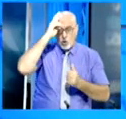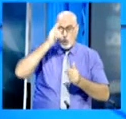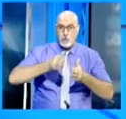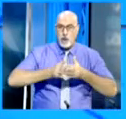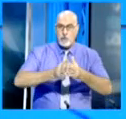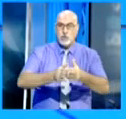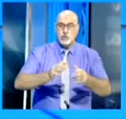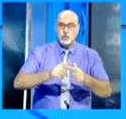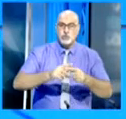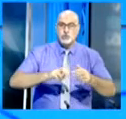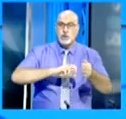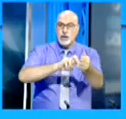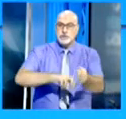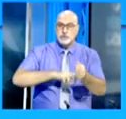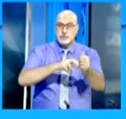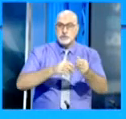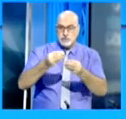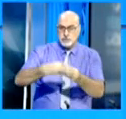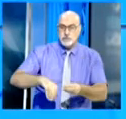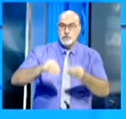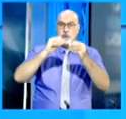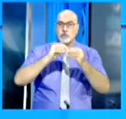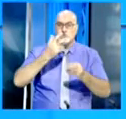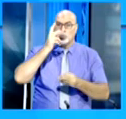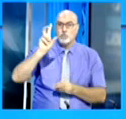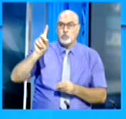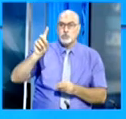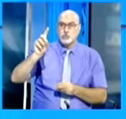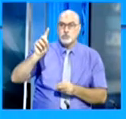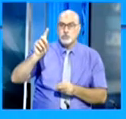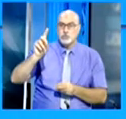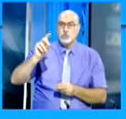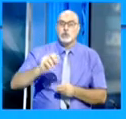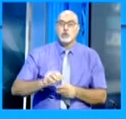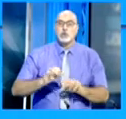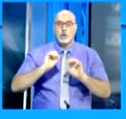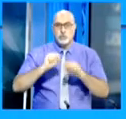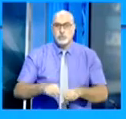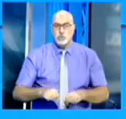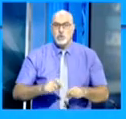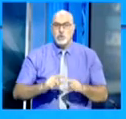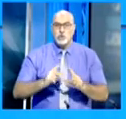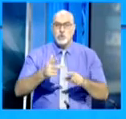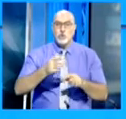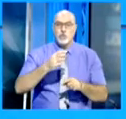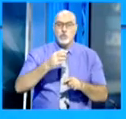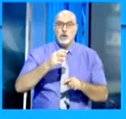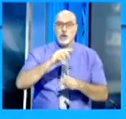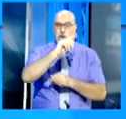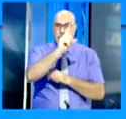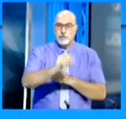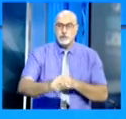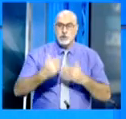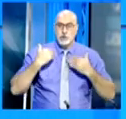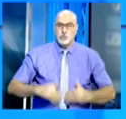وآخر حديدي إضافة إلى تبني اقتراح يتم بمجابه منح الاتحاد الإفريقي صفة